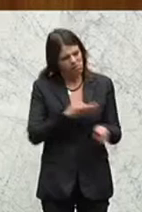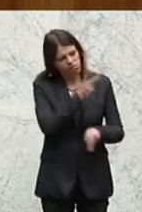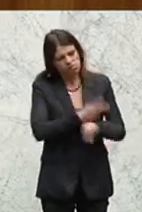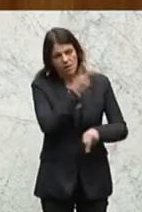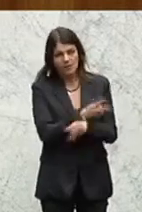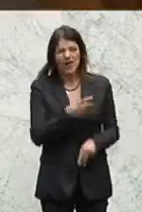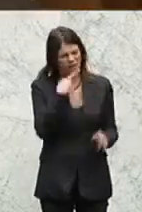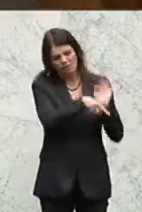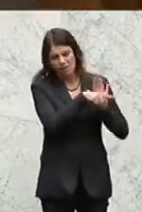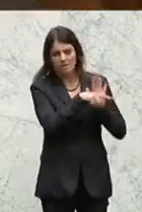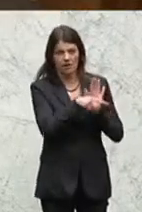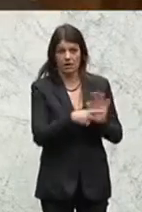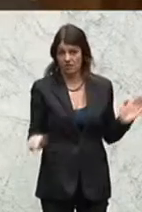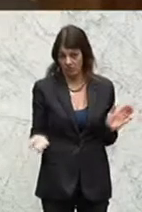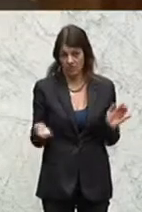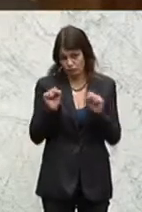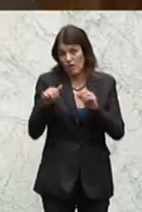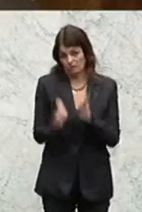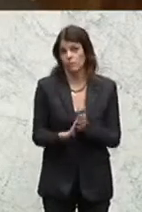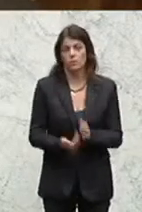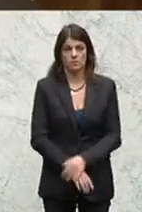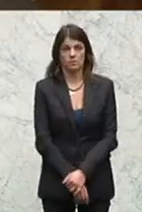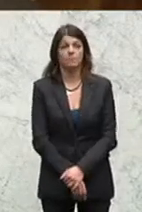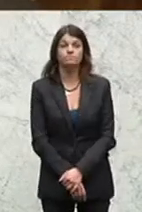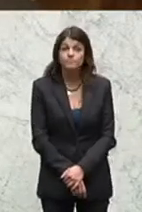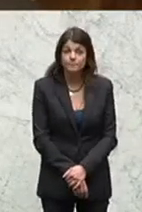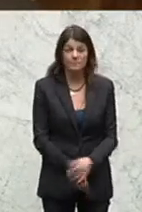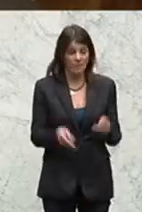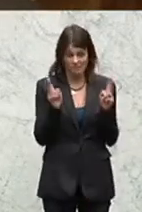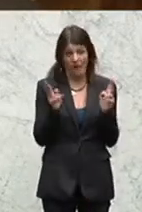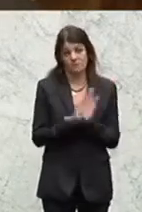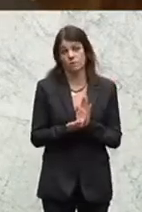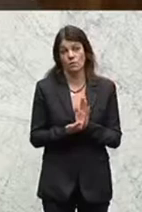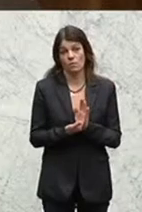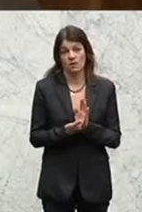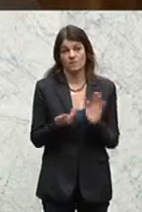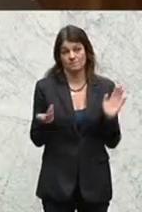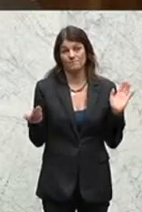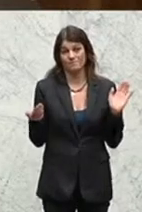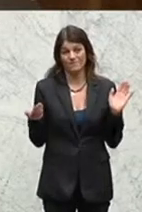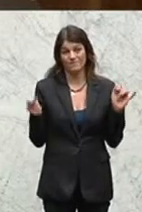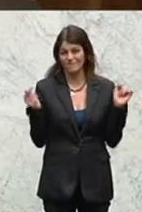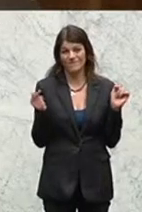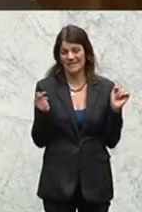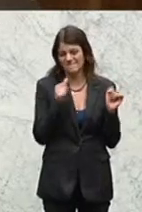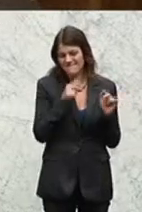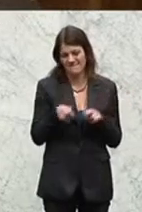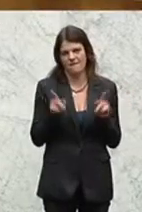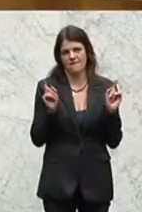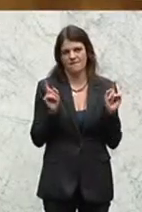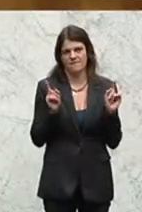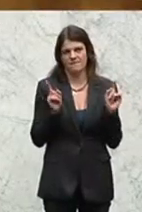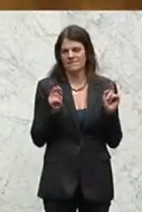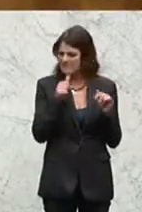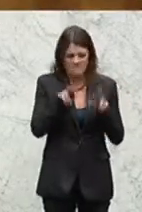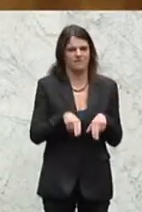alles schlecht, was hier dementsprechend an Verantwortung übernommen wird. Und das ist Fakt. Und das ist eigentlich nicht fair und